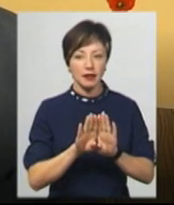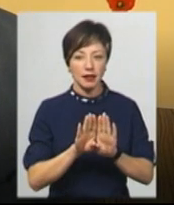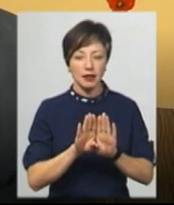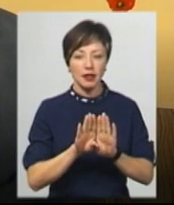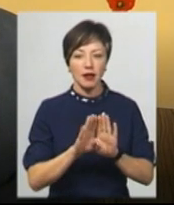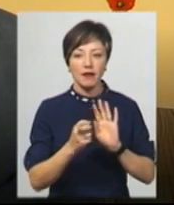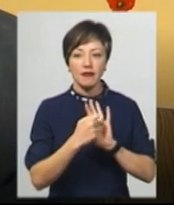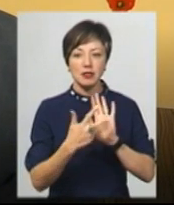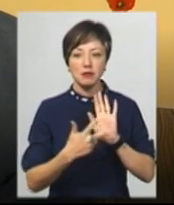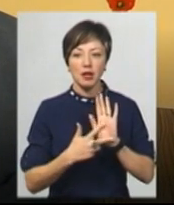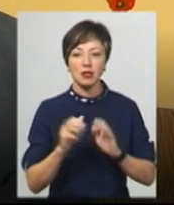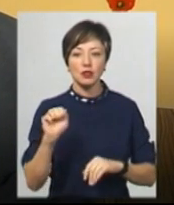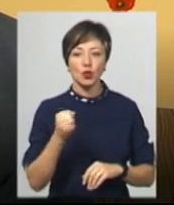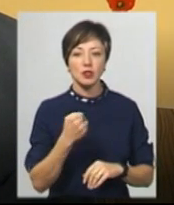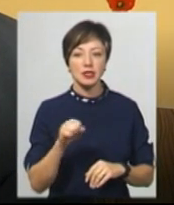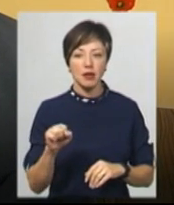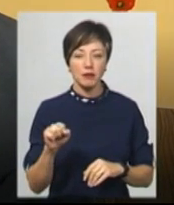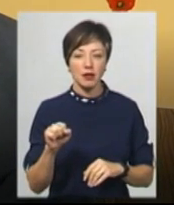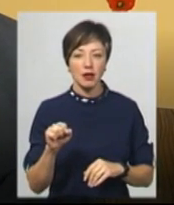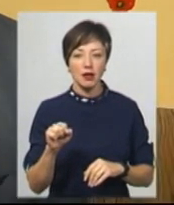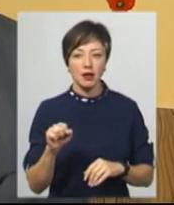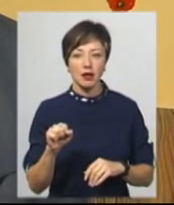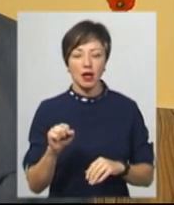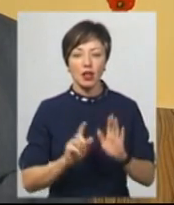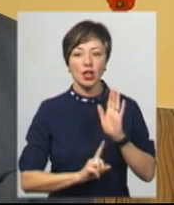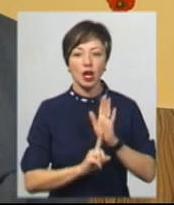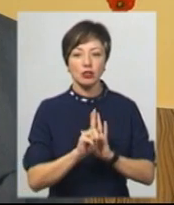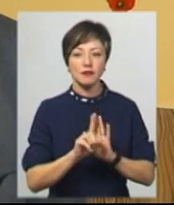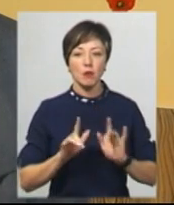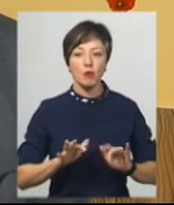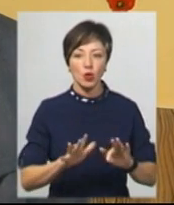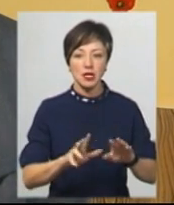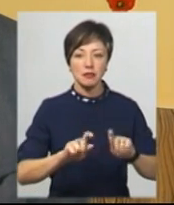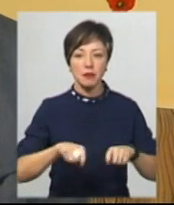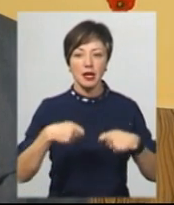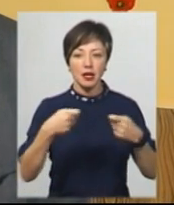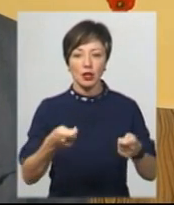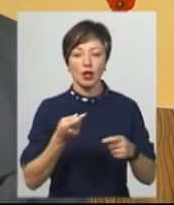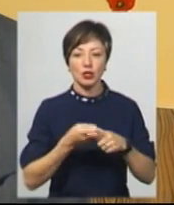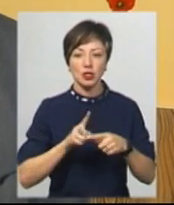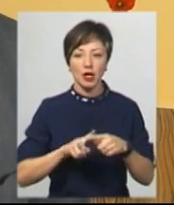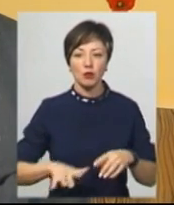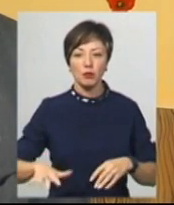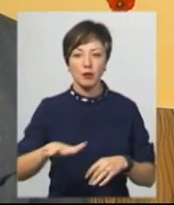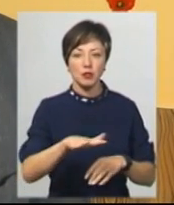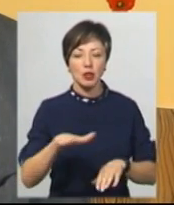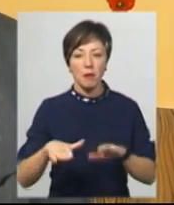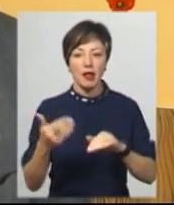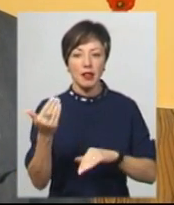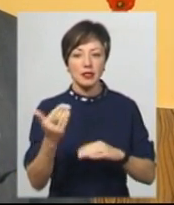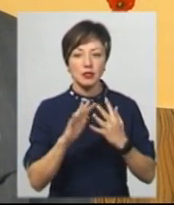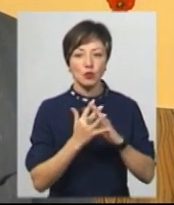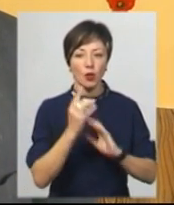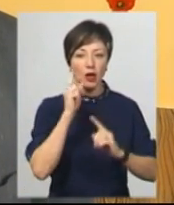18 серпня почався процес передачі даного приміщення на баланс сільської ради.